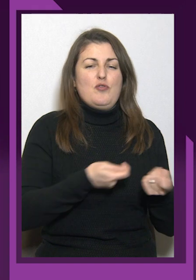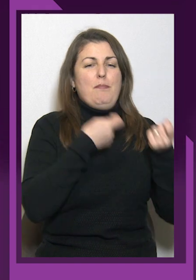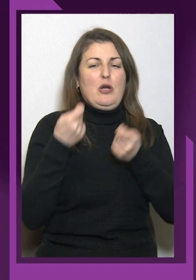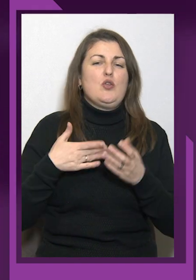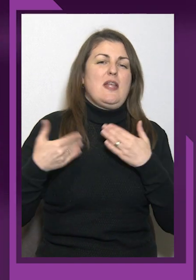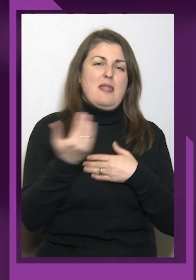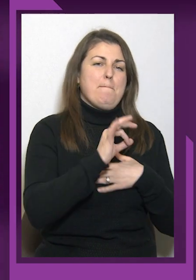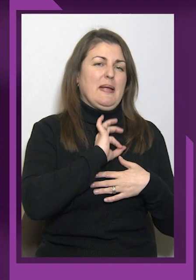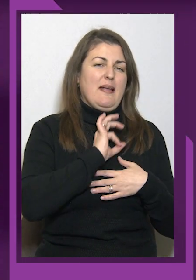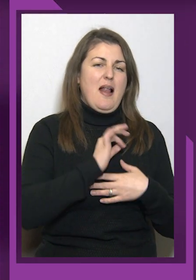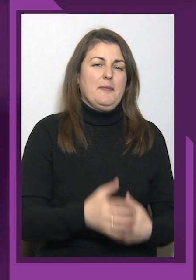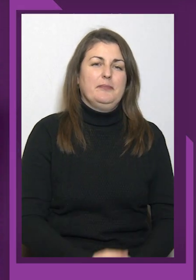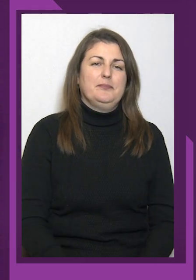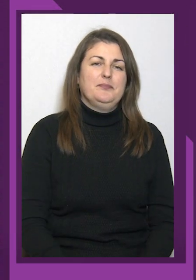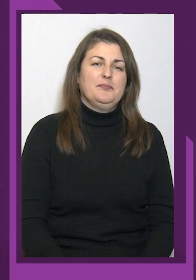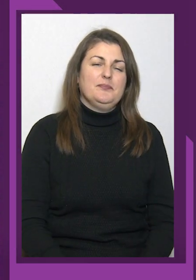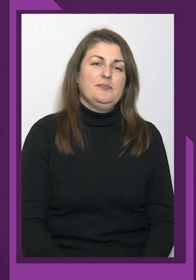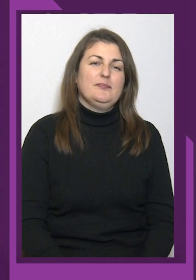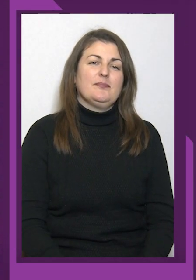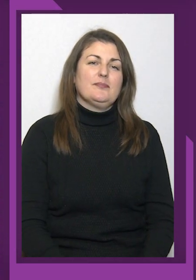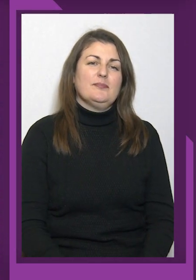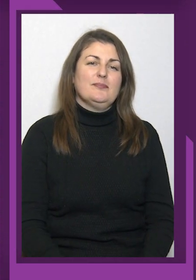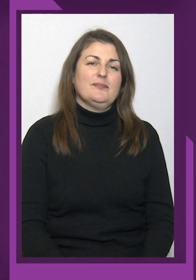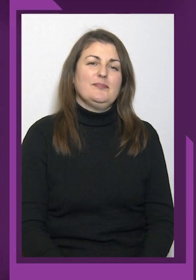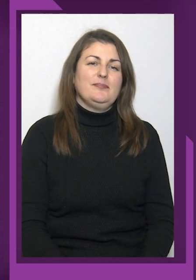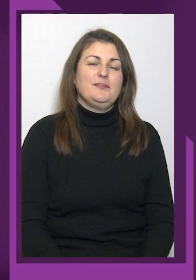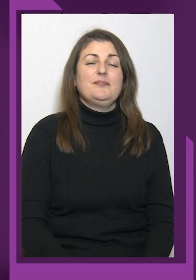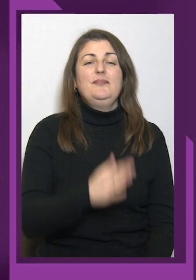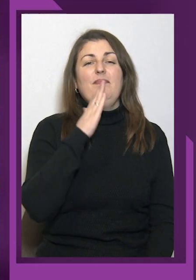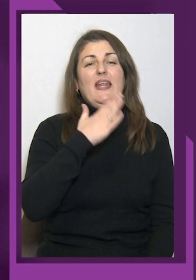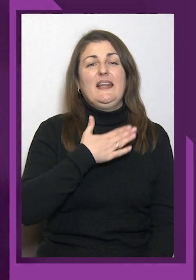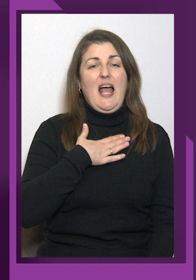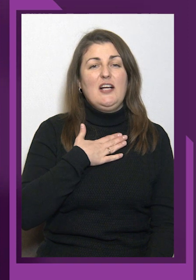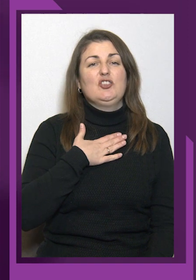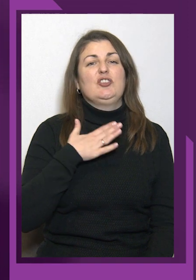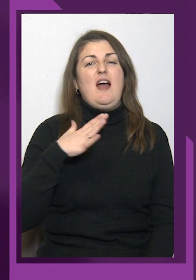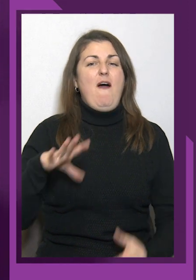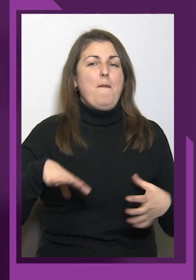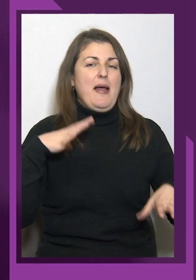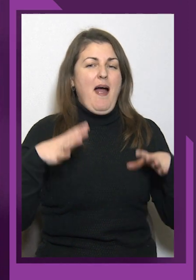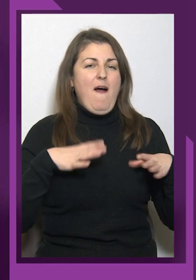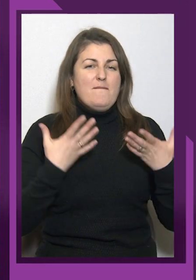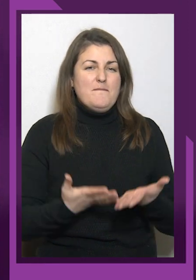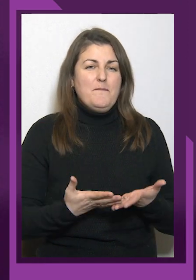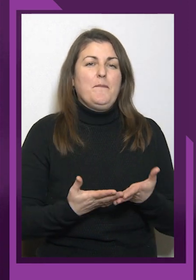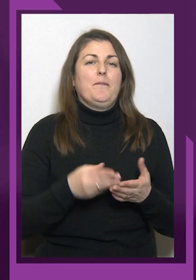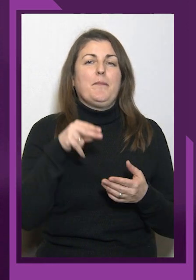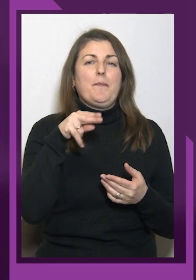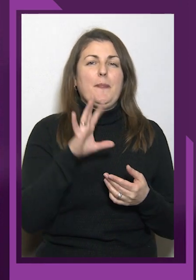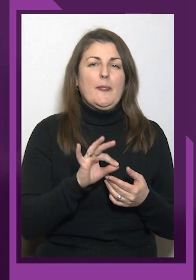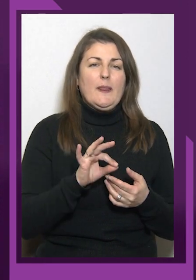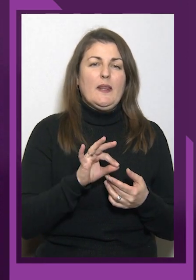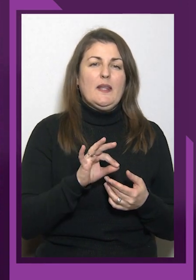Наша вправа по часу триває десь три